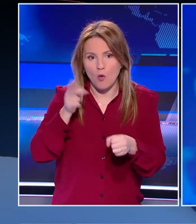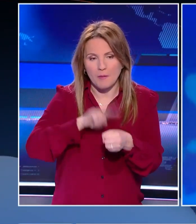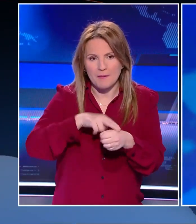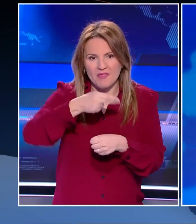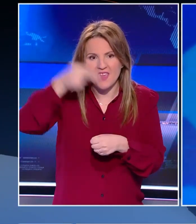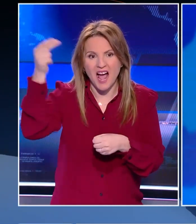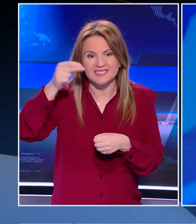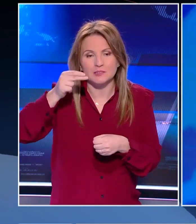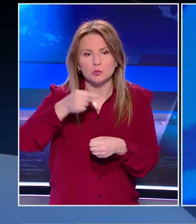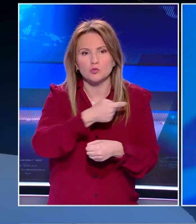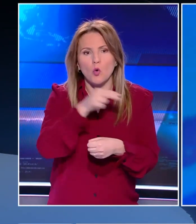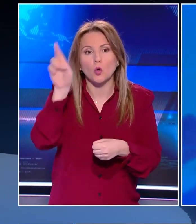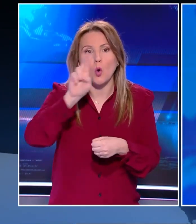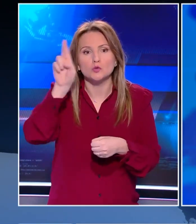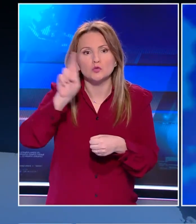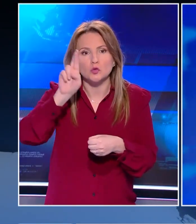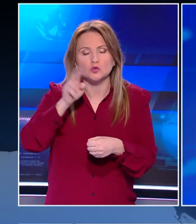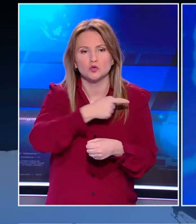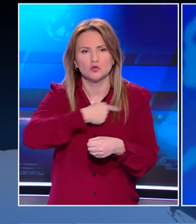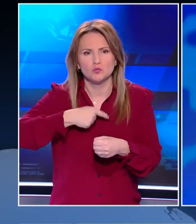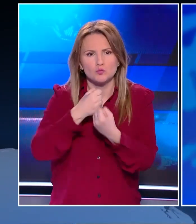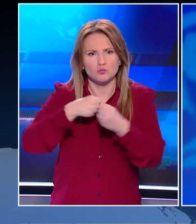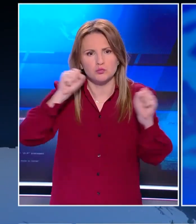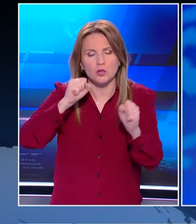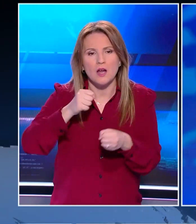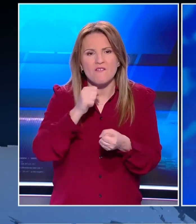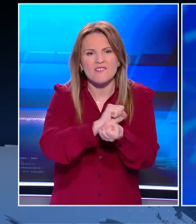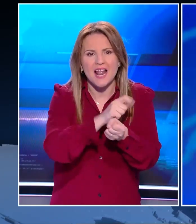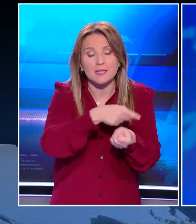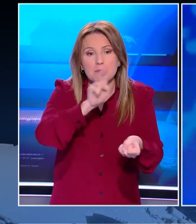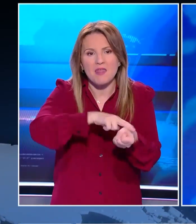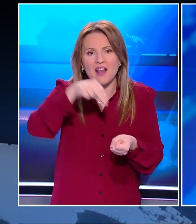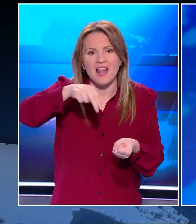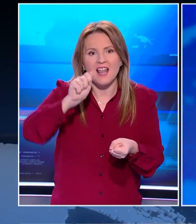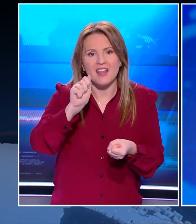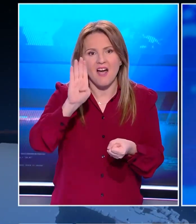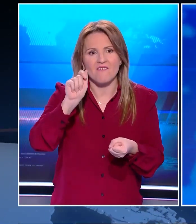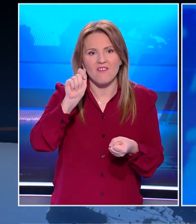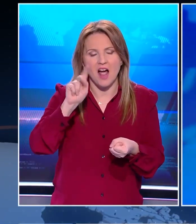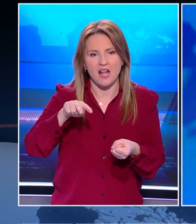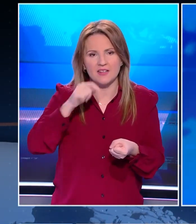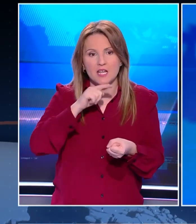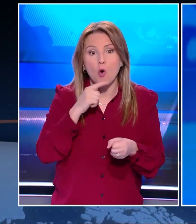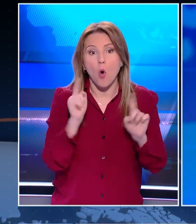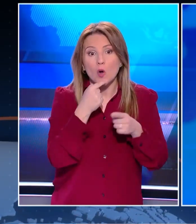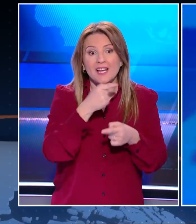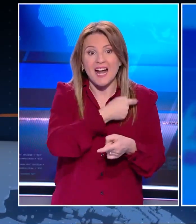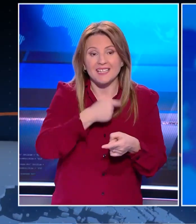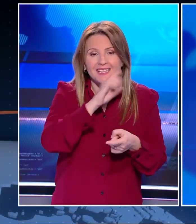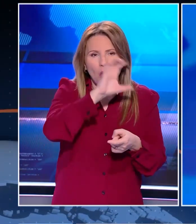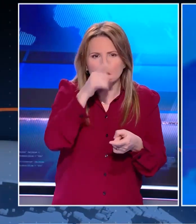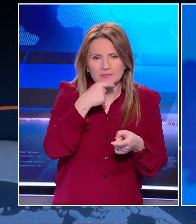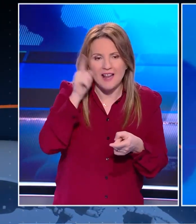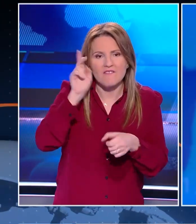διάσημου Ρώσου αντικαθεστωτικού Αλεξέη Ναβάλνη σε φυλακή της Αρκτικής. Ο ένας μετά τον άλλον, οι δυτικοί ηγέτες δείχνουν τον Πούτιν ως ηθικό αυτούργό,